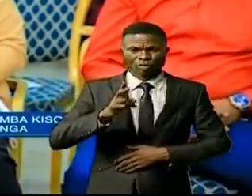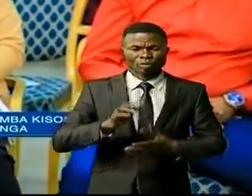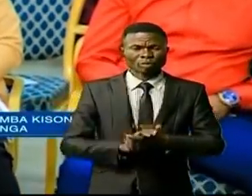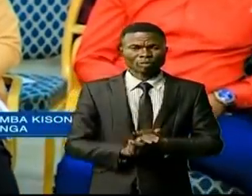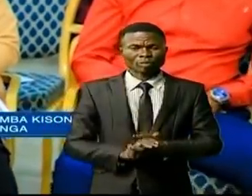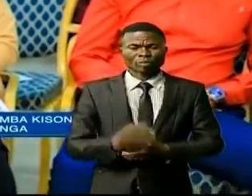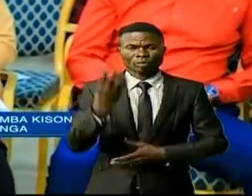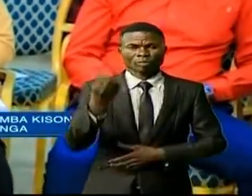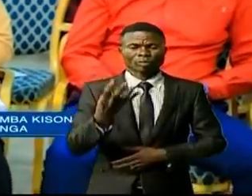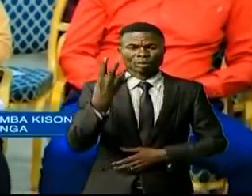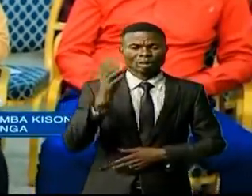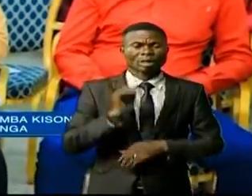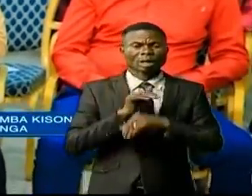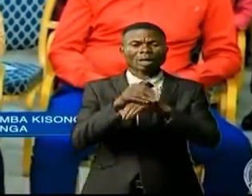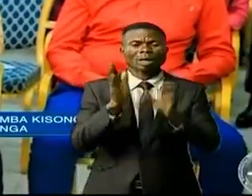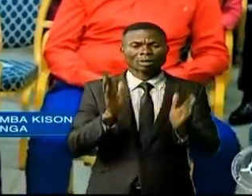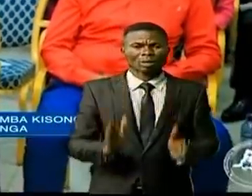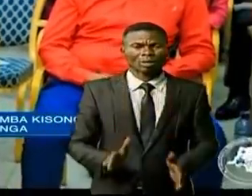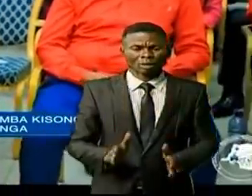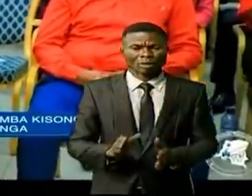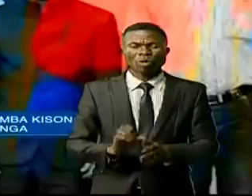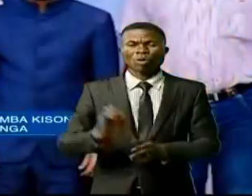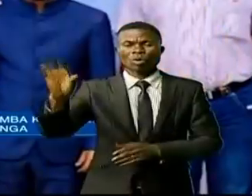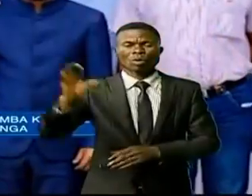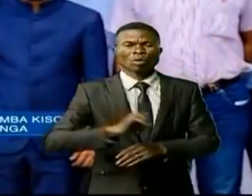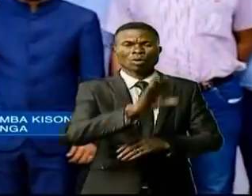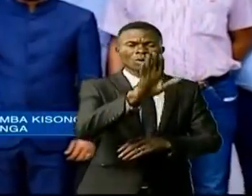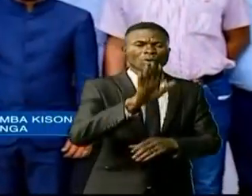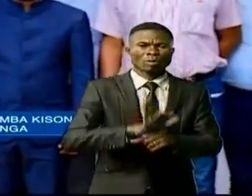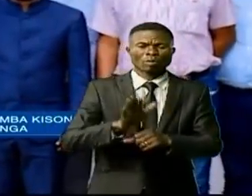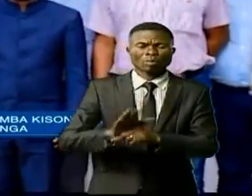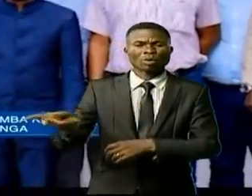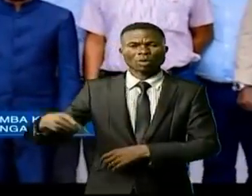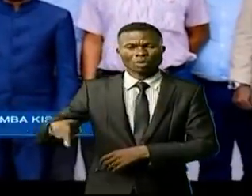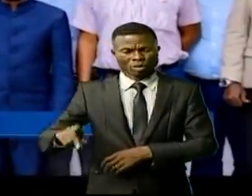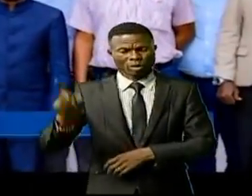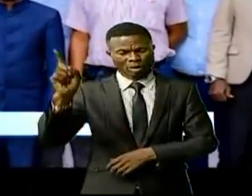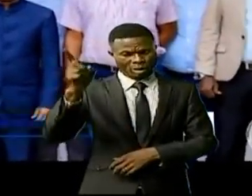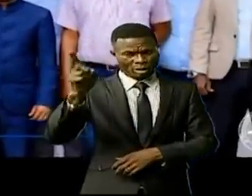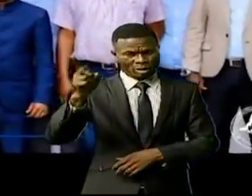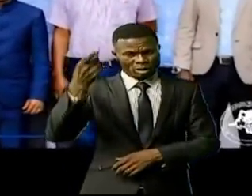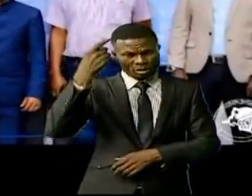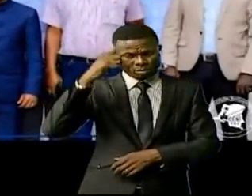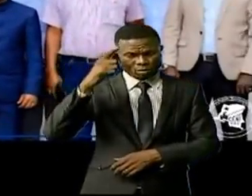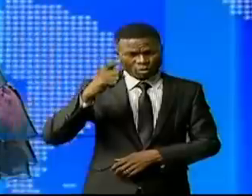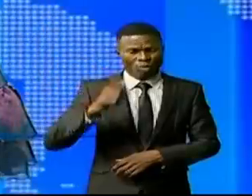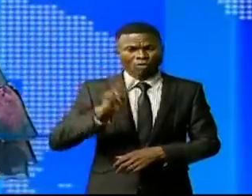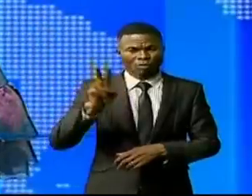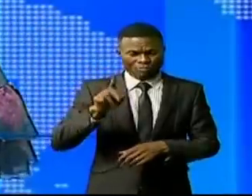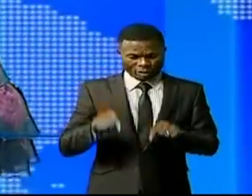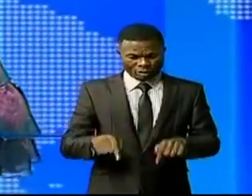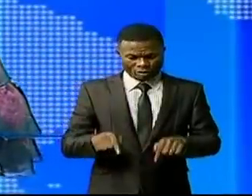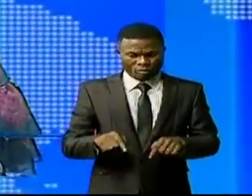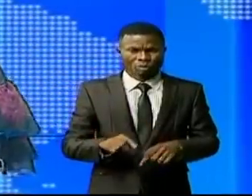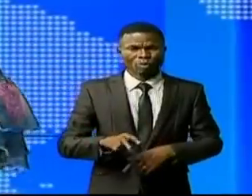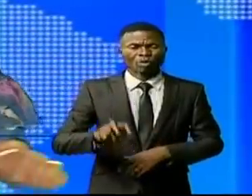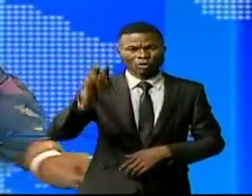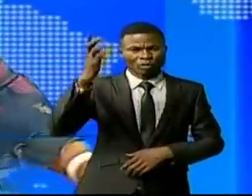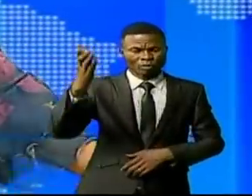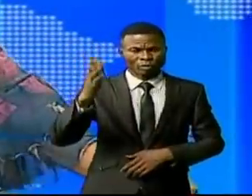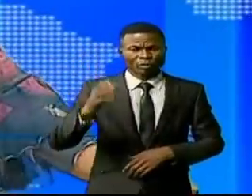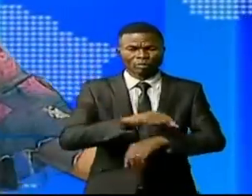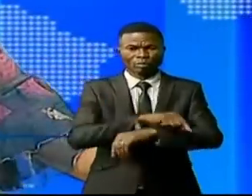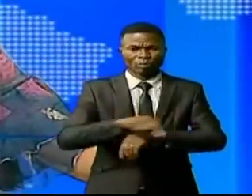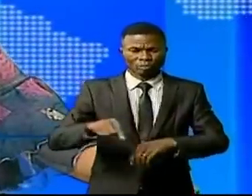ces 44 participants seront déployés dans les différentes provinces concernées dès ce vendredi. L'établissement